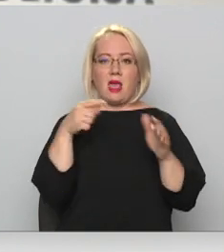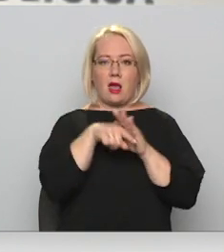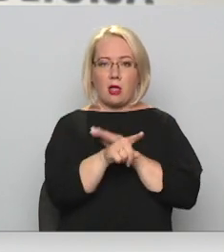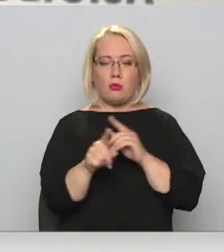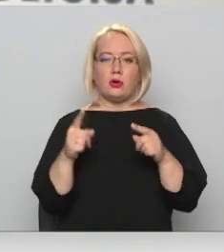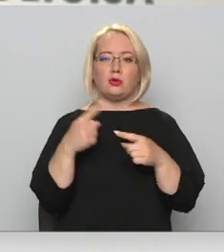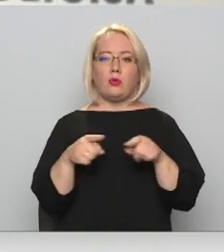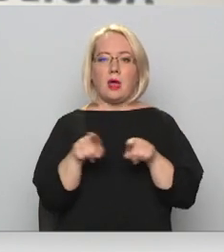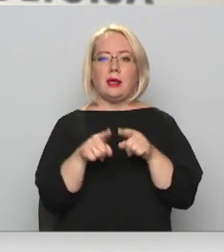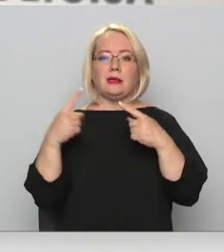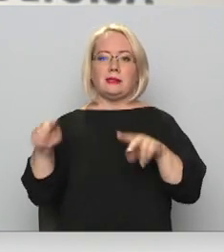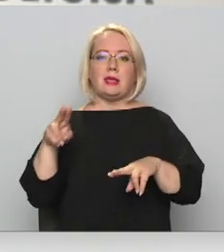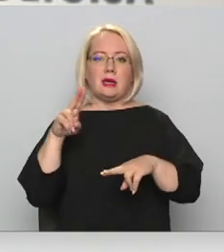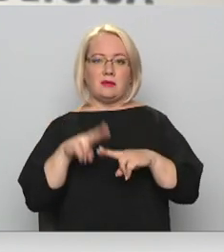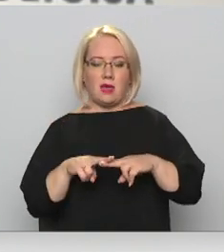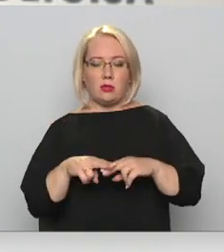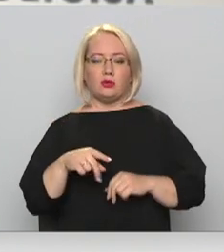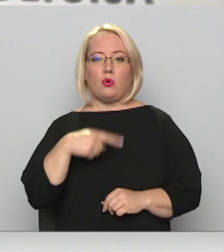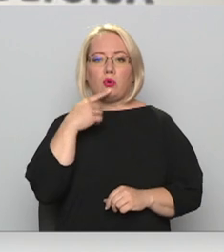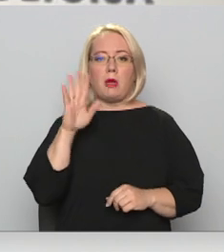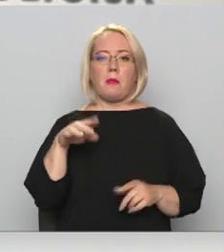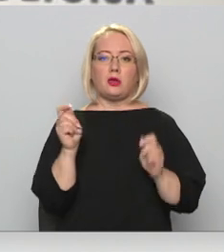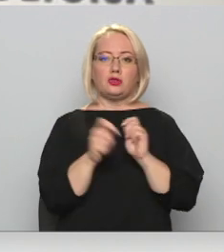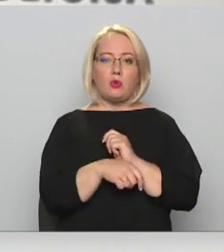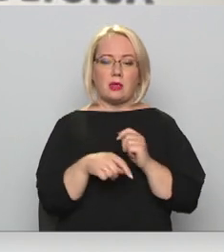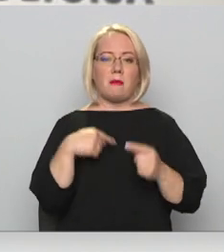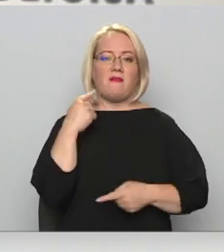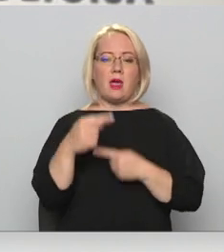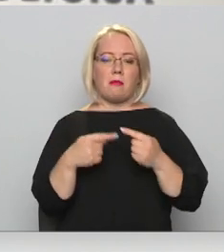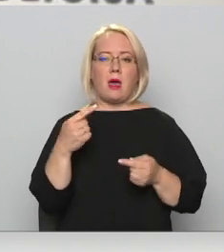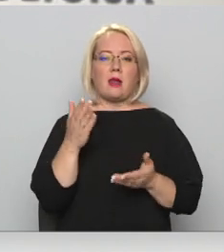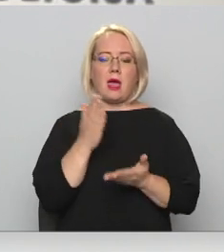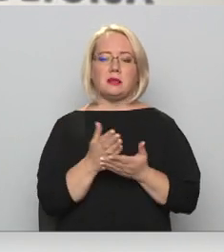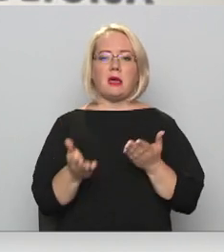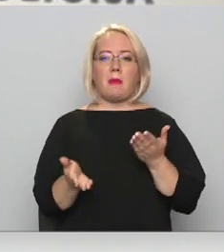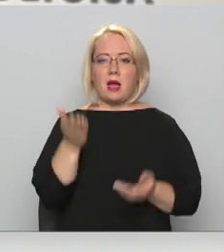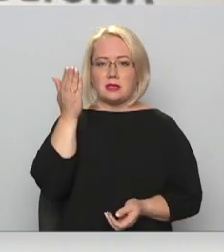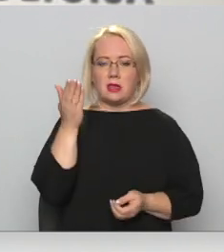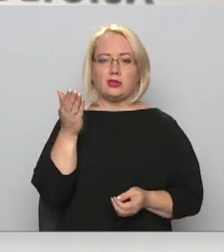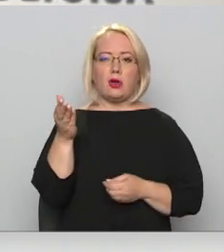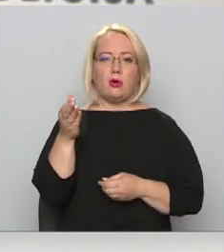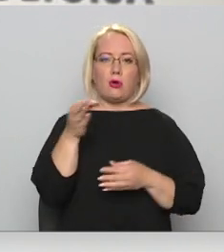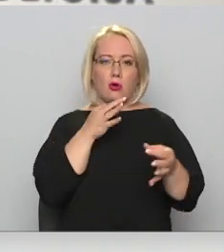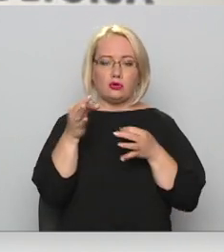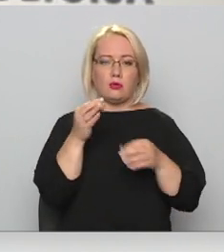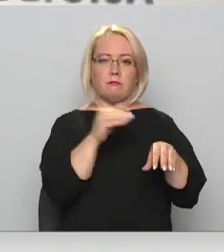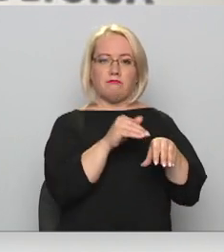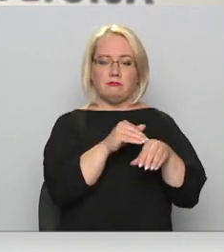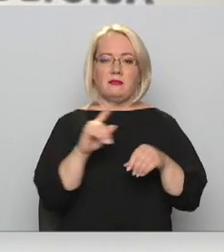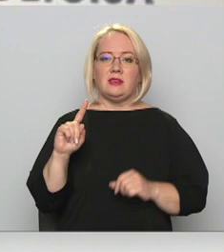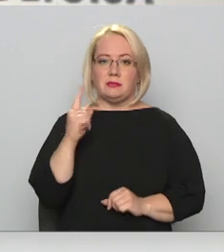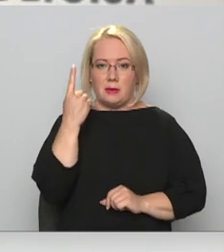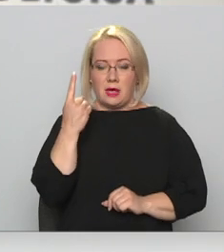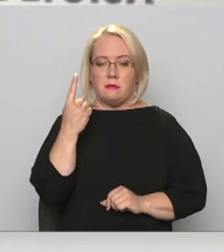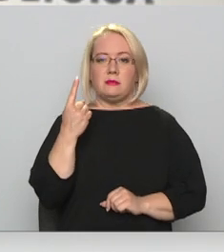arī citās vietās. Runājot par sodiem, tad mēs vienmēr esam akcentējuši to, ka konsultēja vispirms, jeb